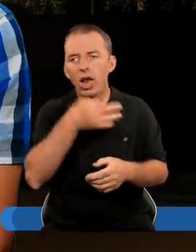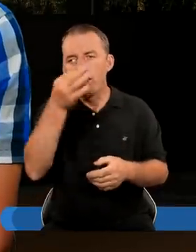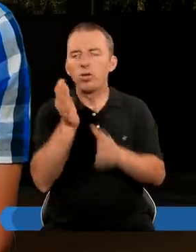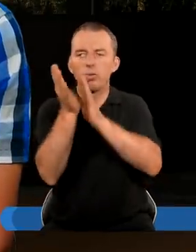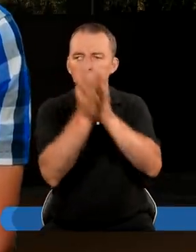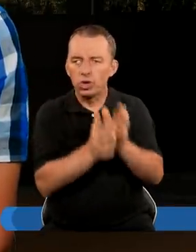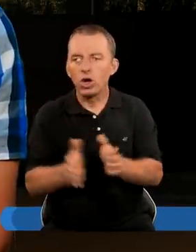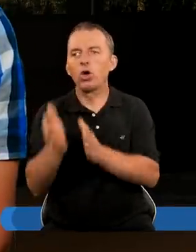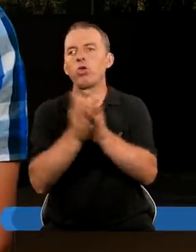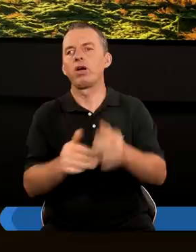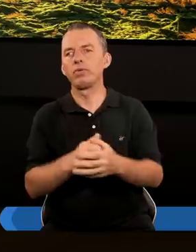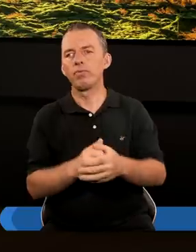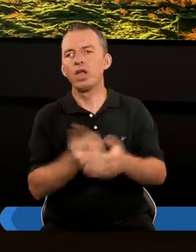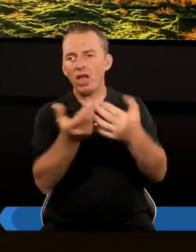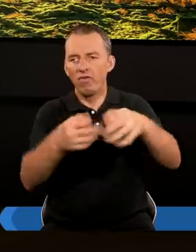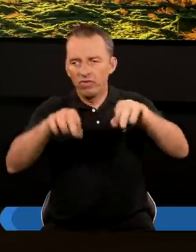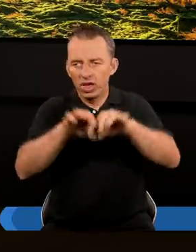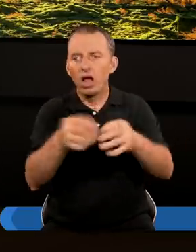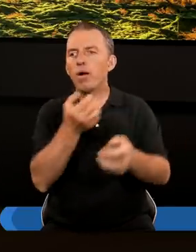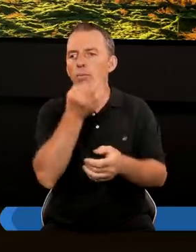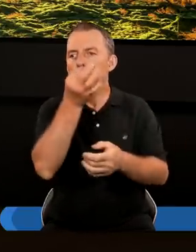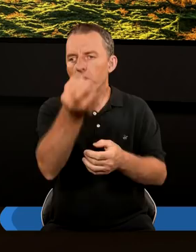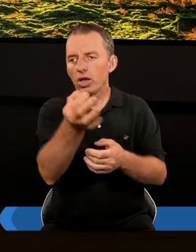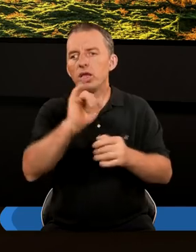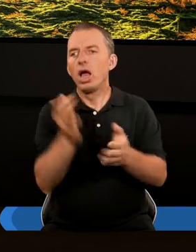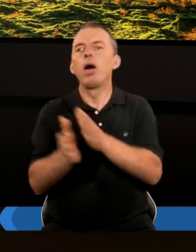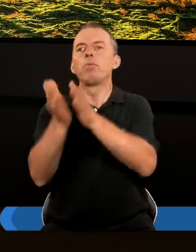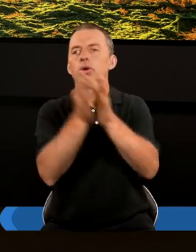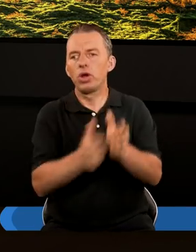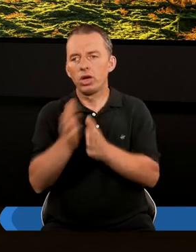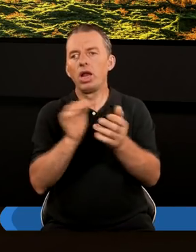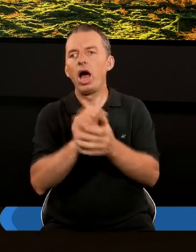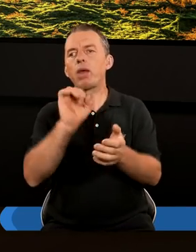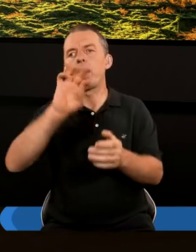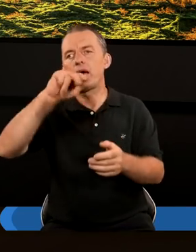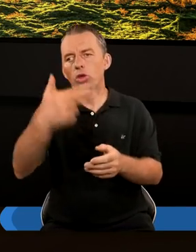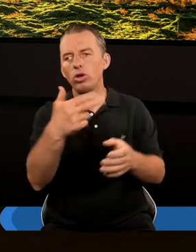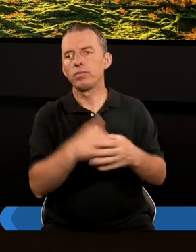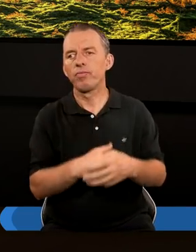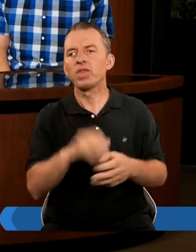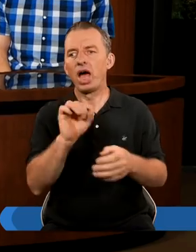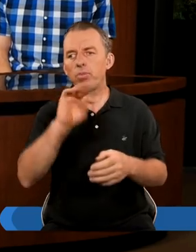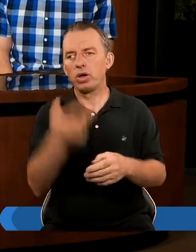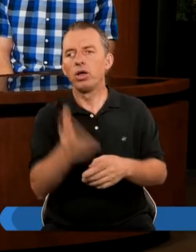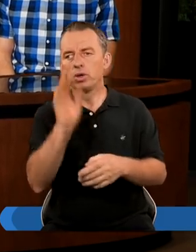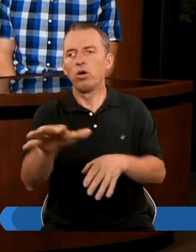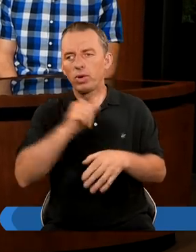Najlepsze przygotowanie Zatem finałowe pytanie Jak przygotować się Na Armageddon? W Armagedonie będą brały